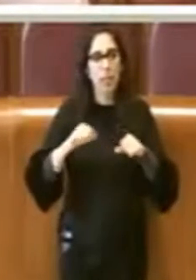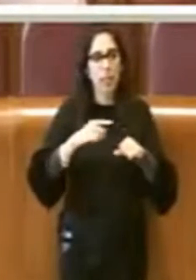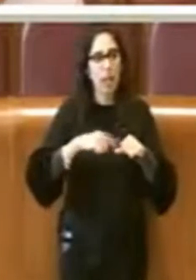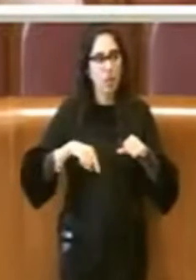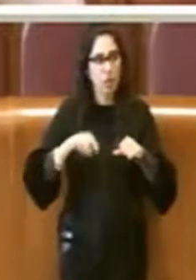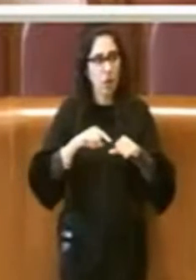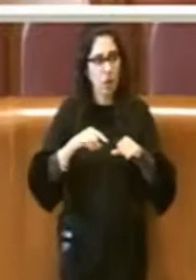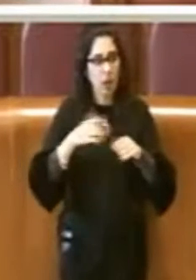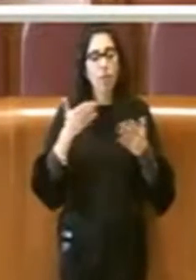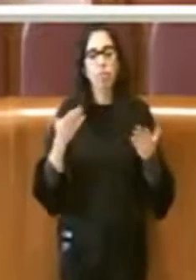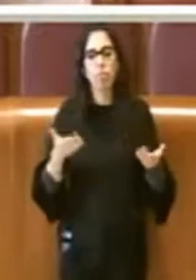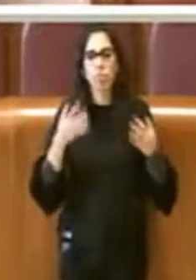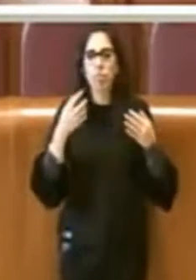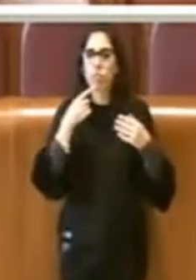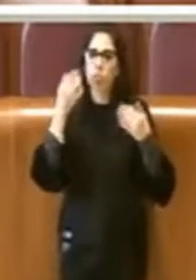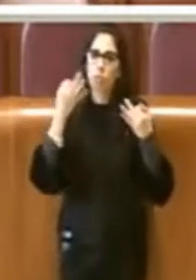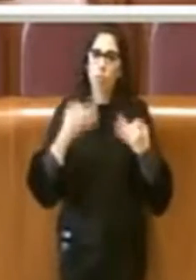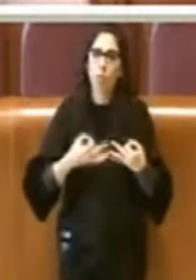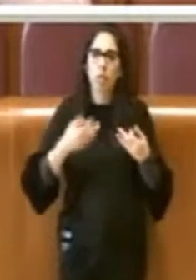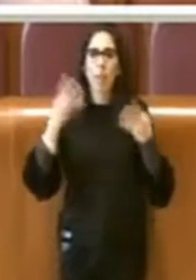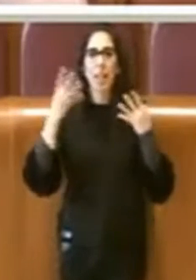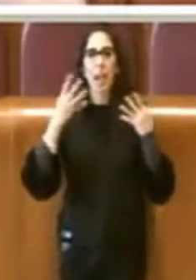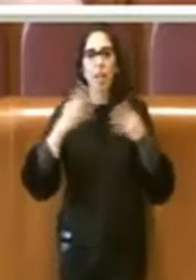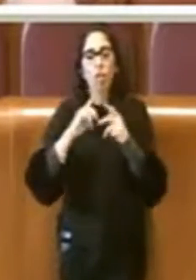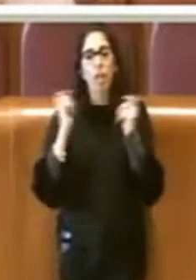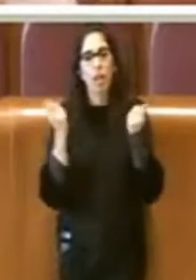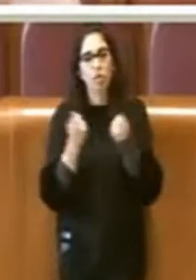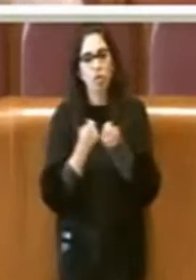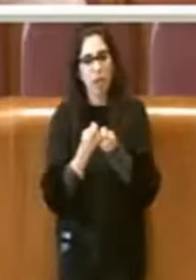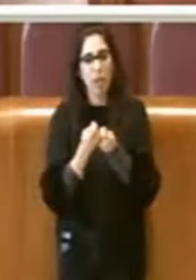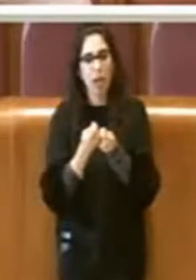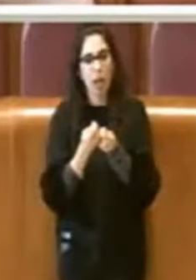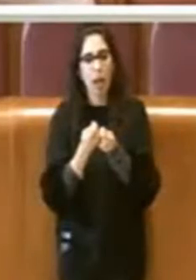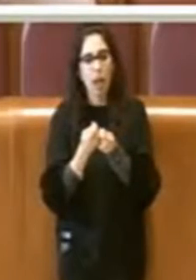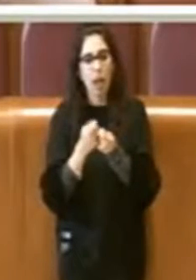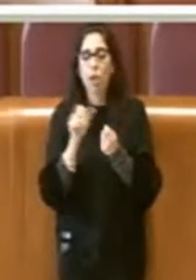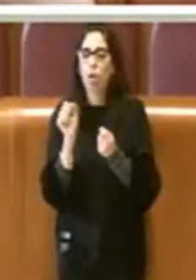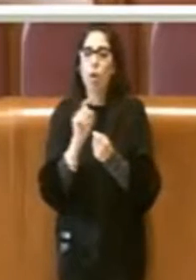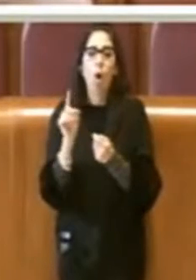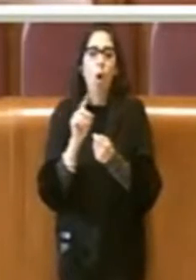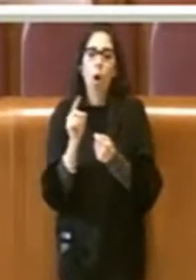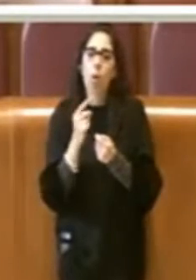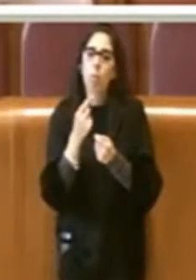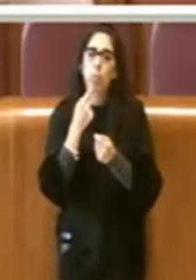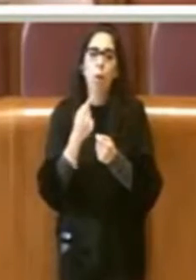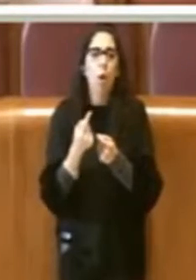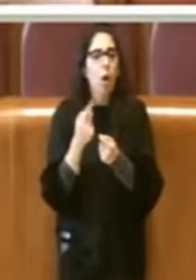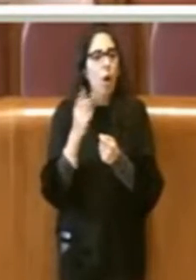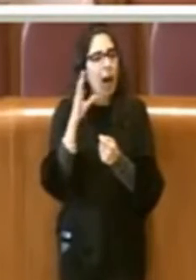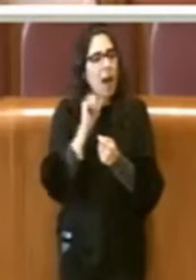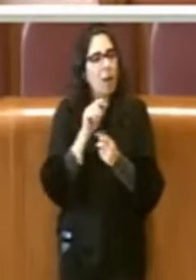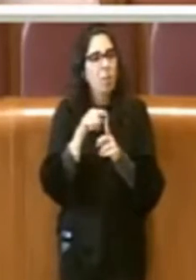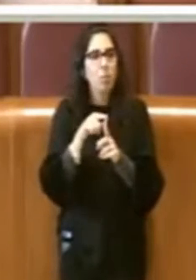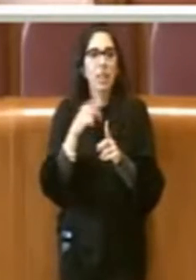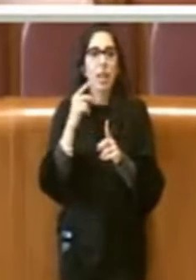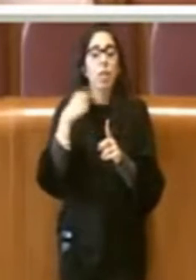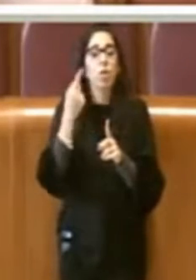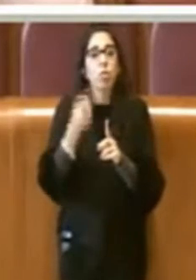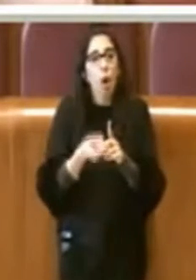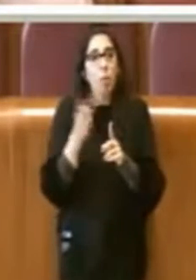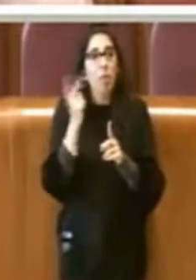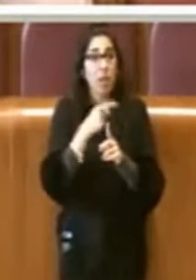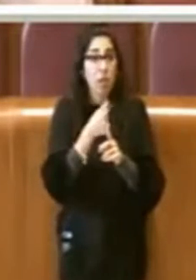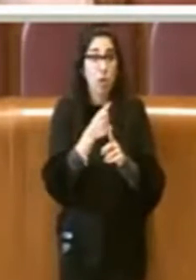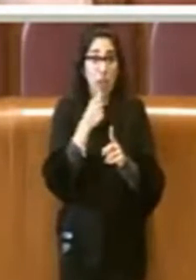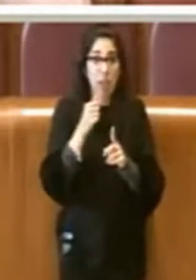afferma giustamente la ragioneria generale non si possono quantificare le ripercussioni economico-finanziarie e